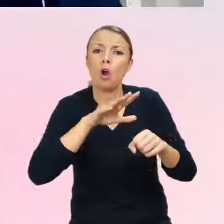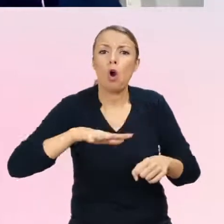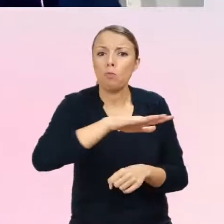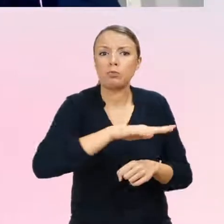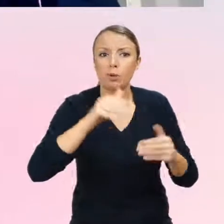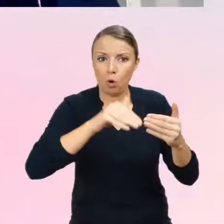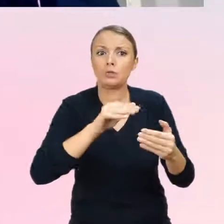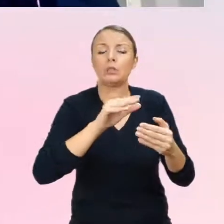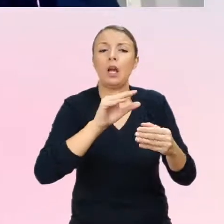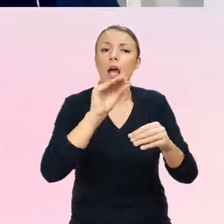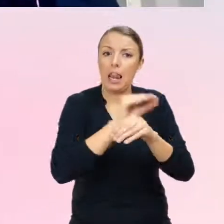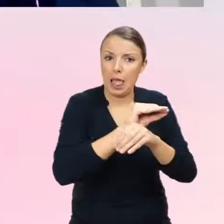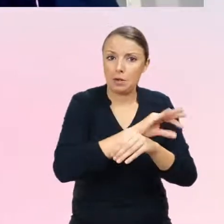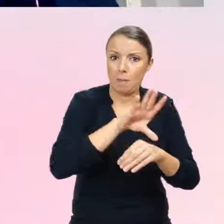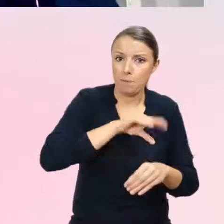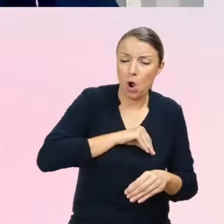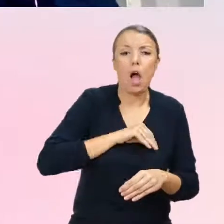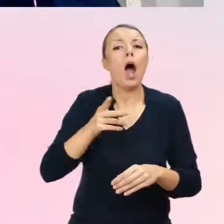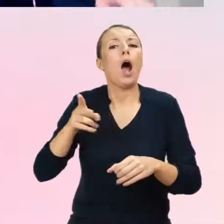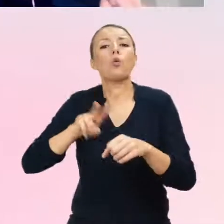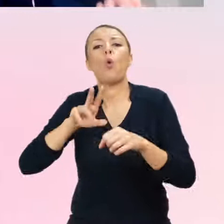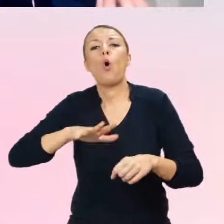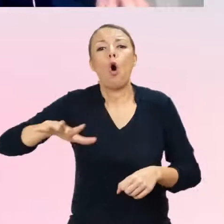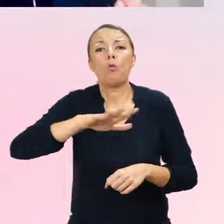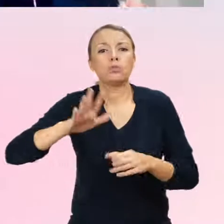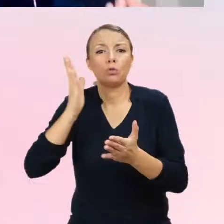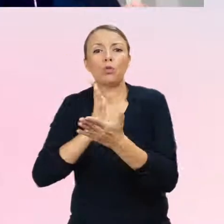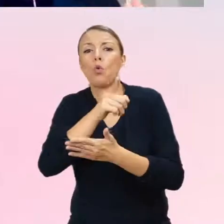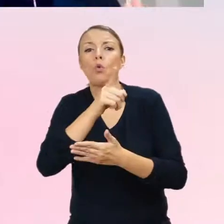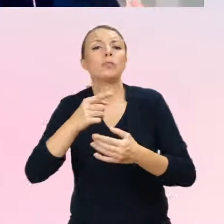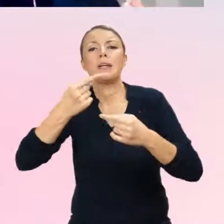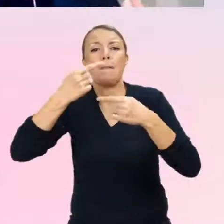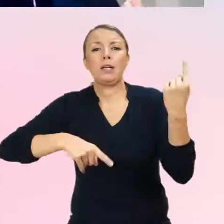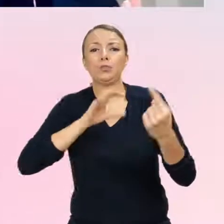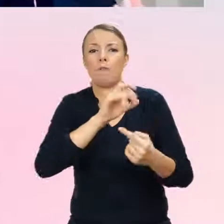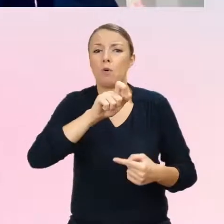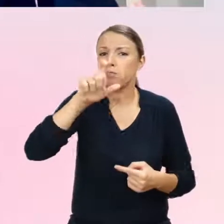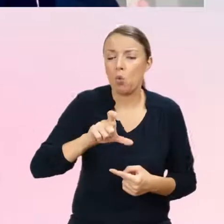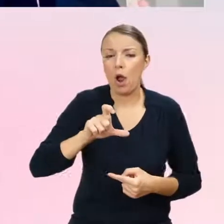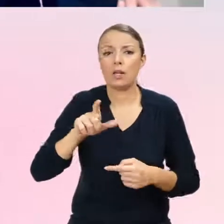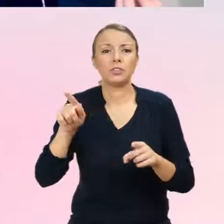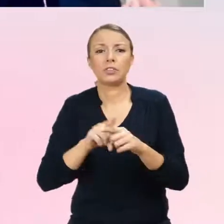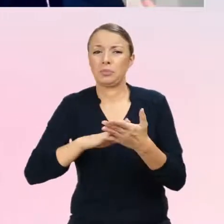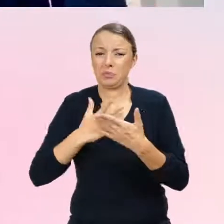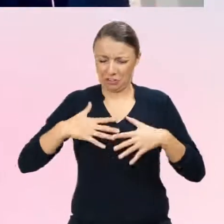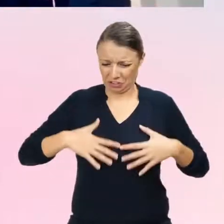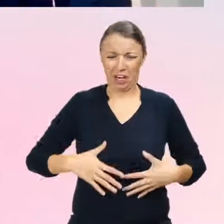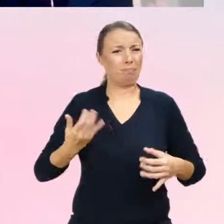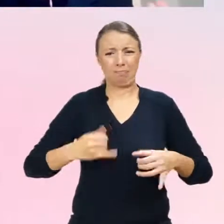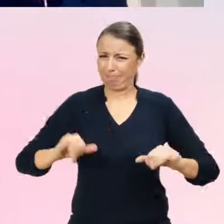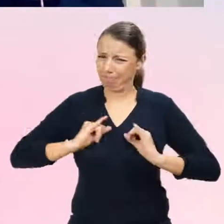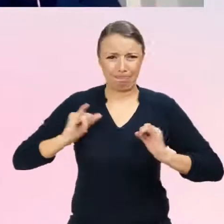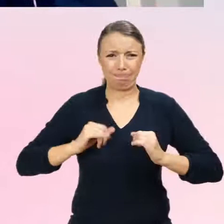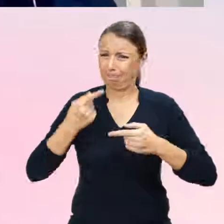związanym z niezgodnością płci i dezaprobaty płci i tego